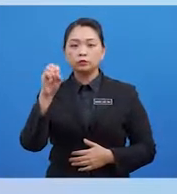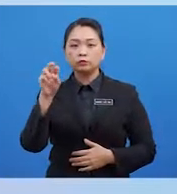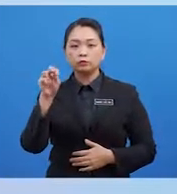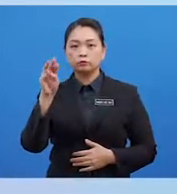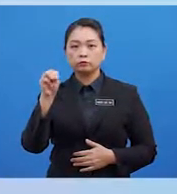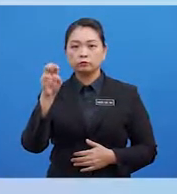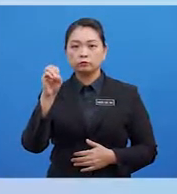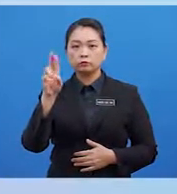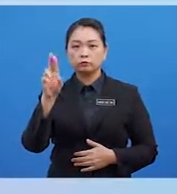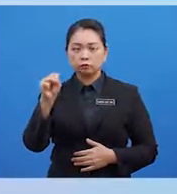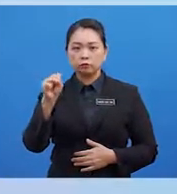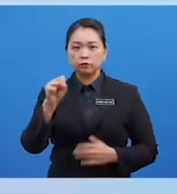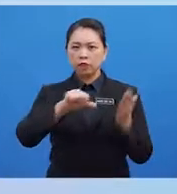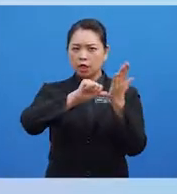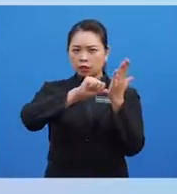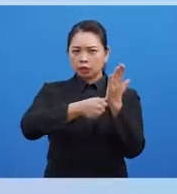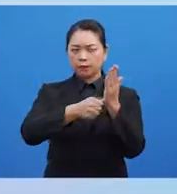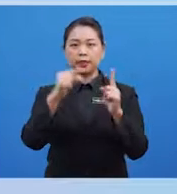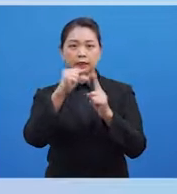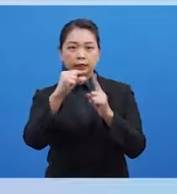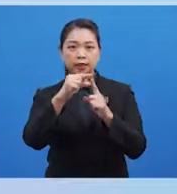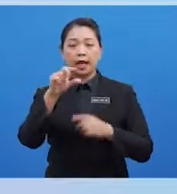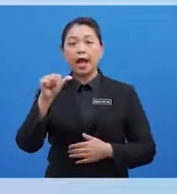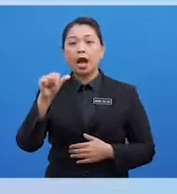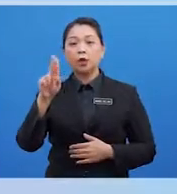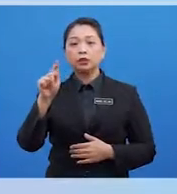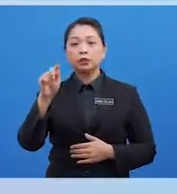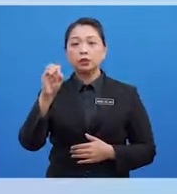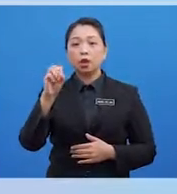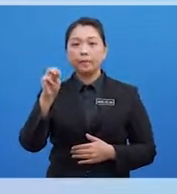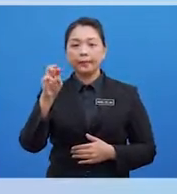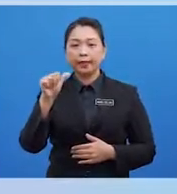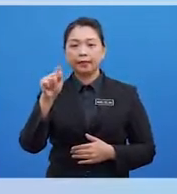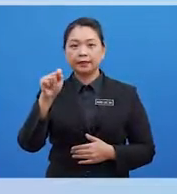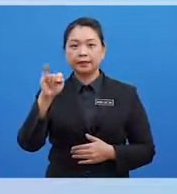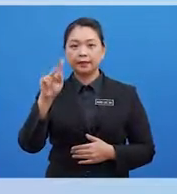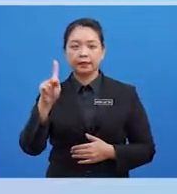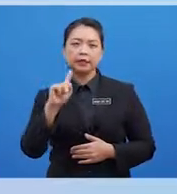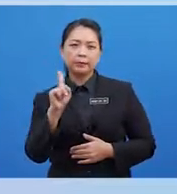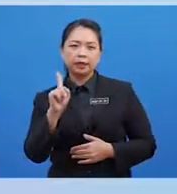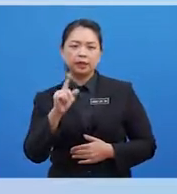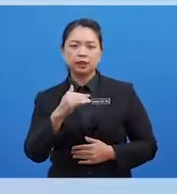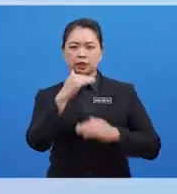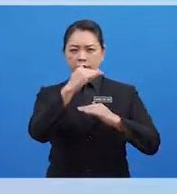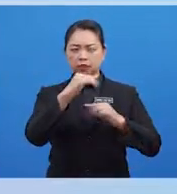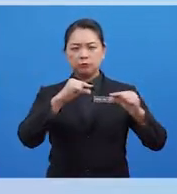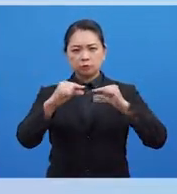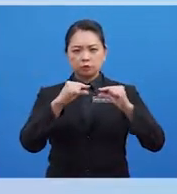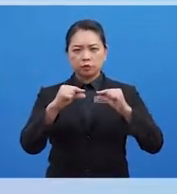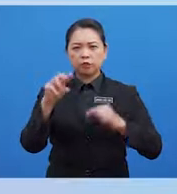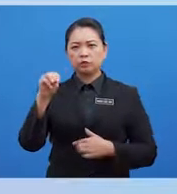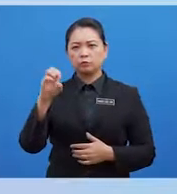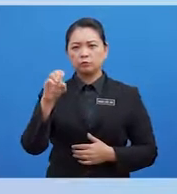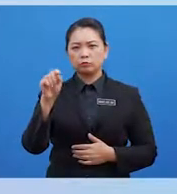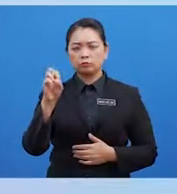autonomous berasal daripada perkataan automatik Di mana fasa ini, pergerakan motor atlet